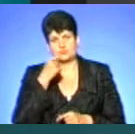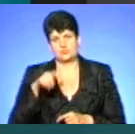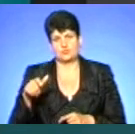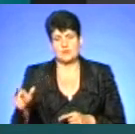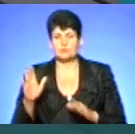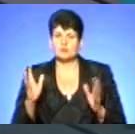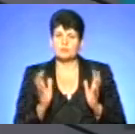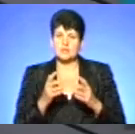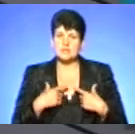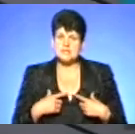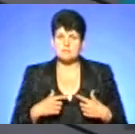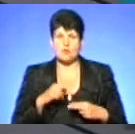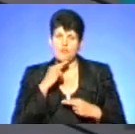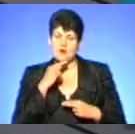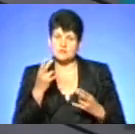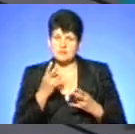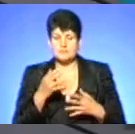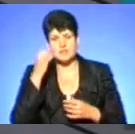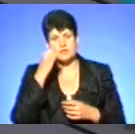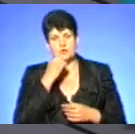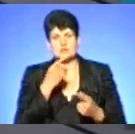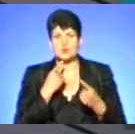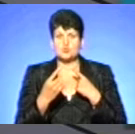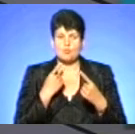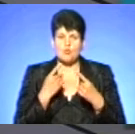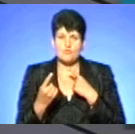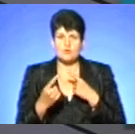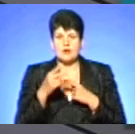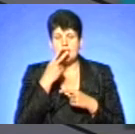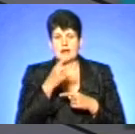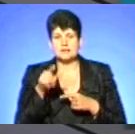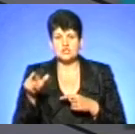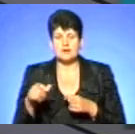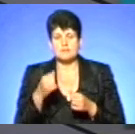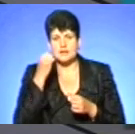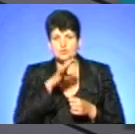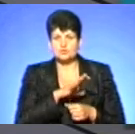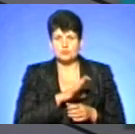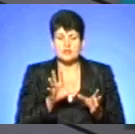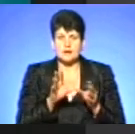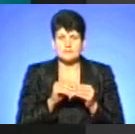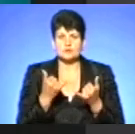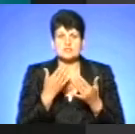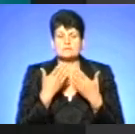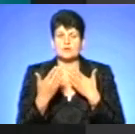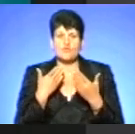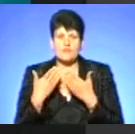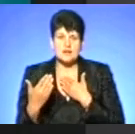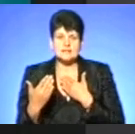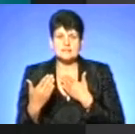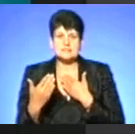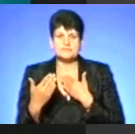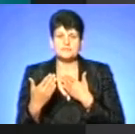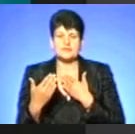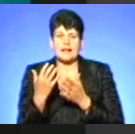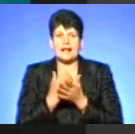спілкувалися із кандидатом біологічних наук, доцентом кафедри ботаніки та зоології Тернопільського національного педагогічного університету імені